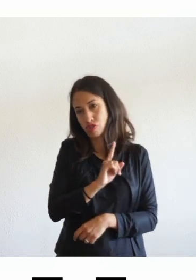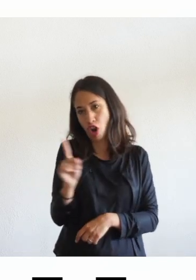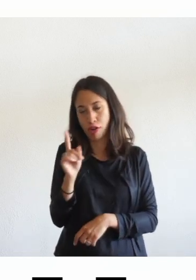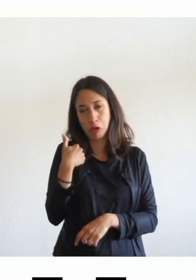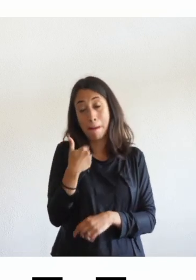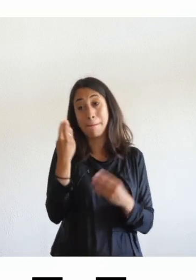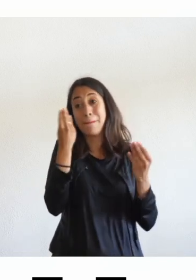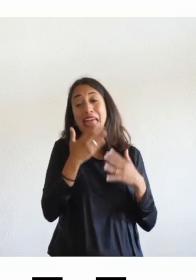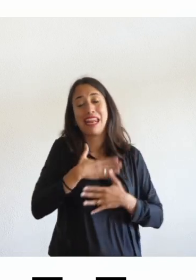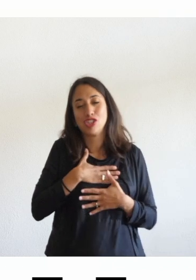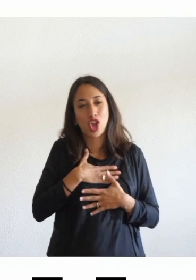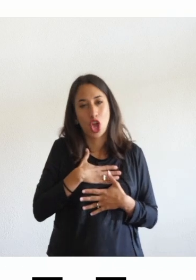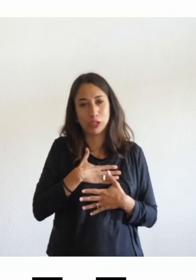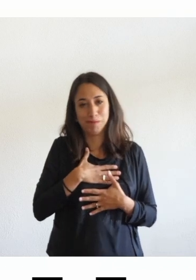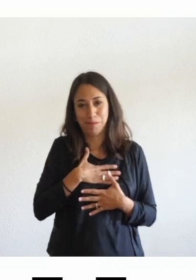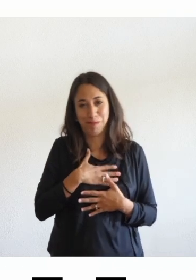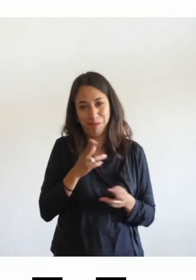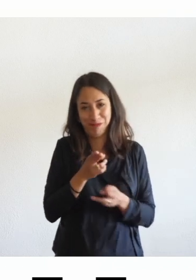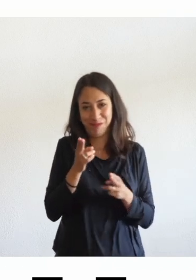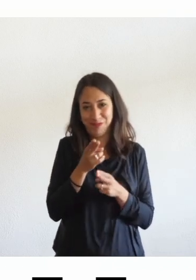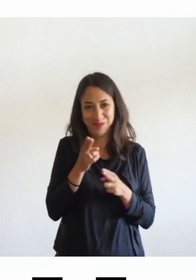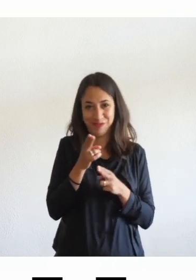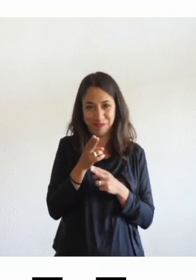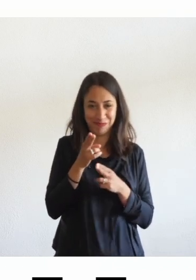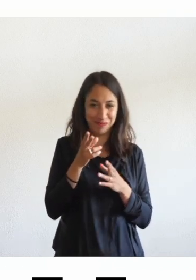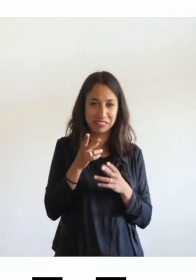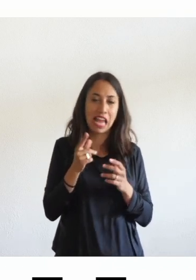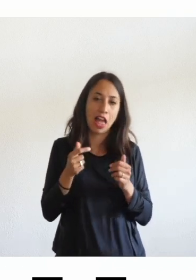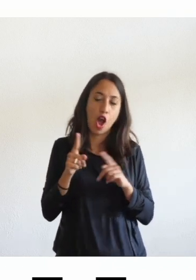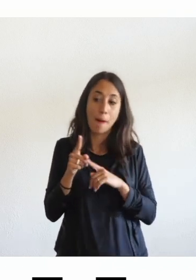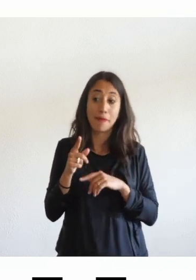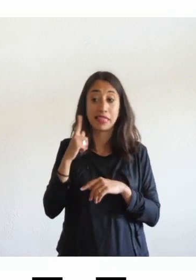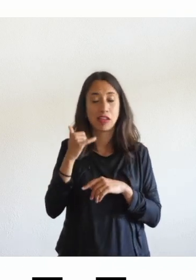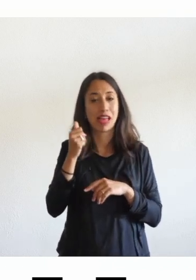almeno che abbiamo fissato deve affiancare